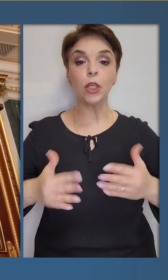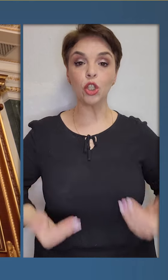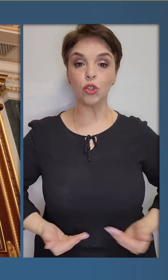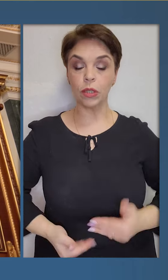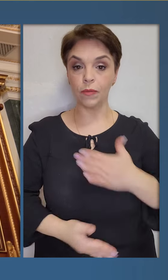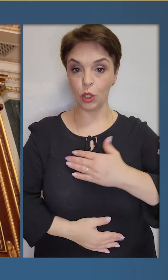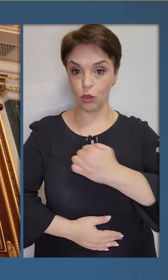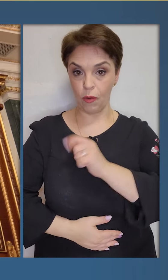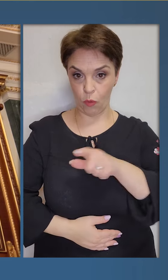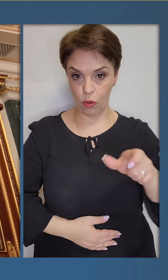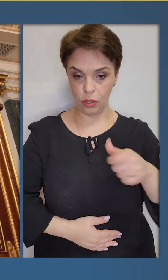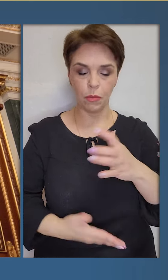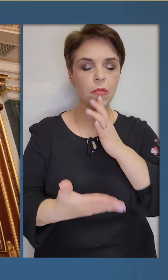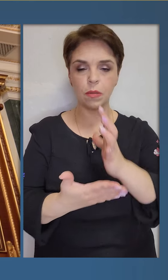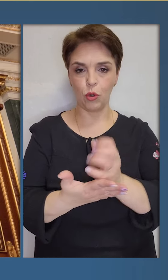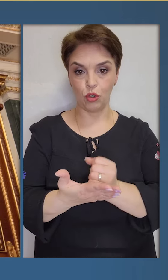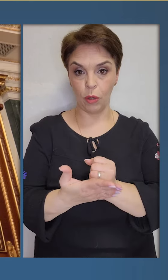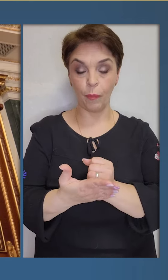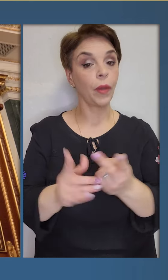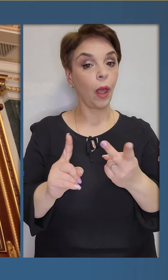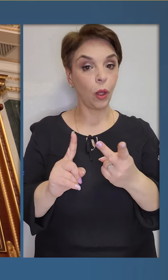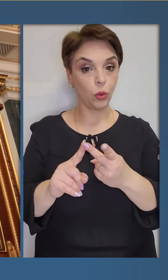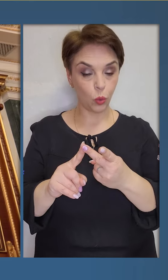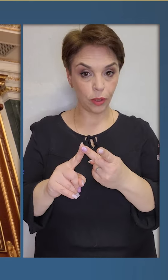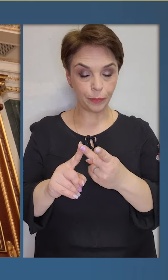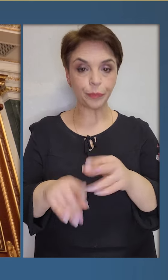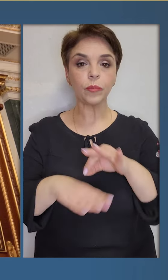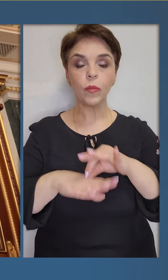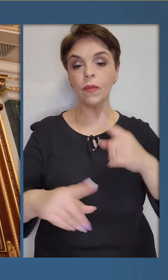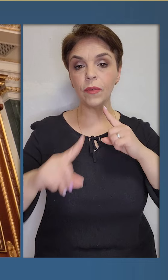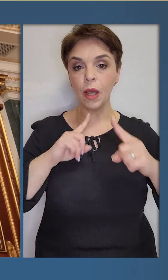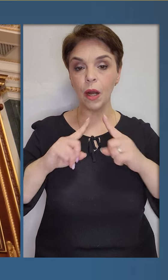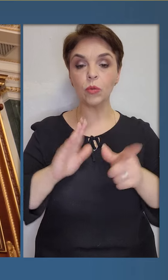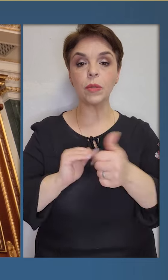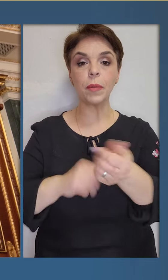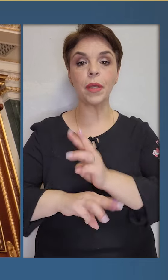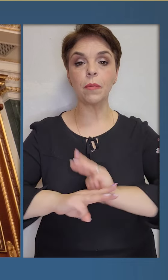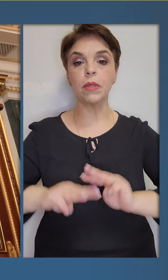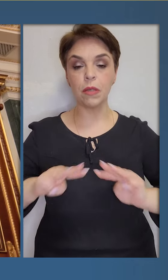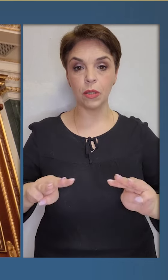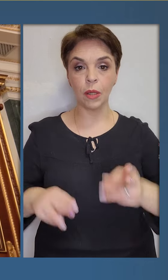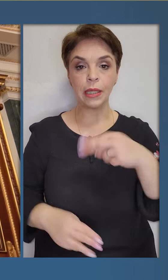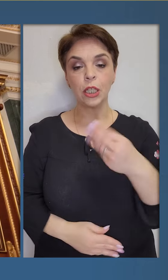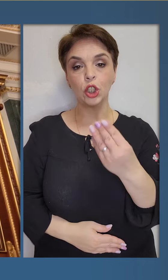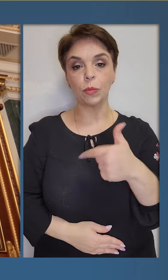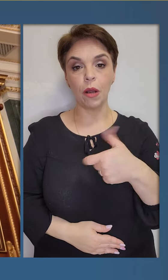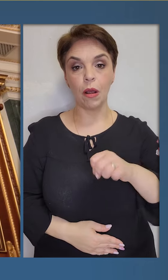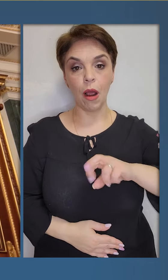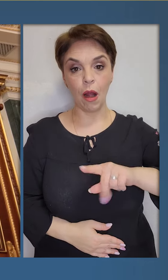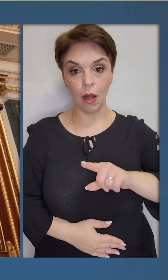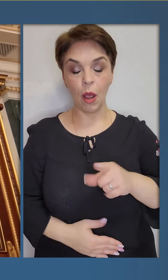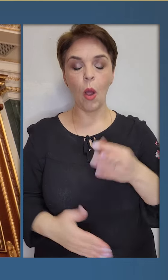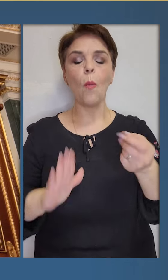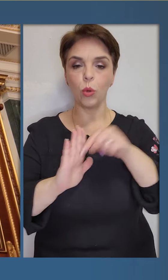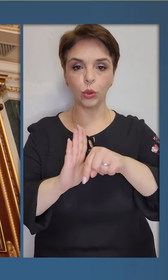наших воїнів ми збережемо. Друге, провів нараду з прем'єр-міністром Денисом Шмигалем,